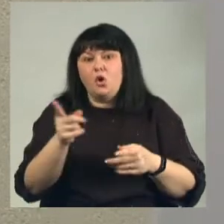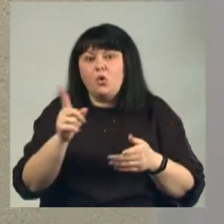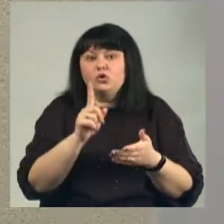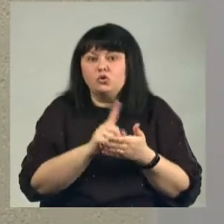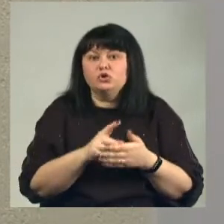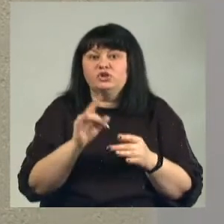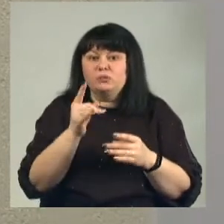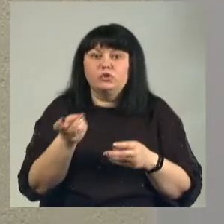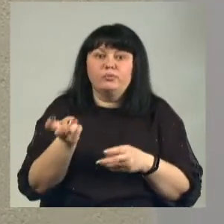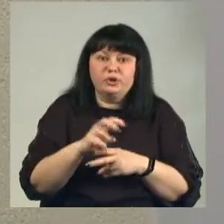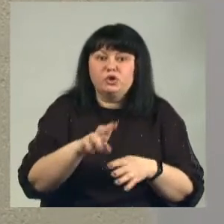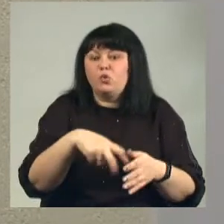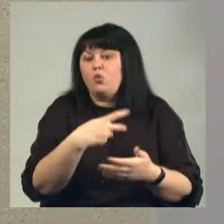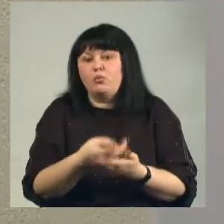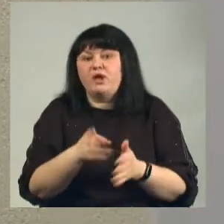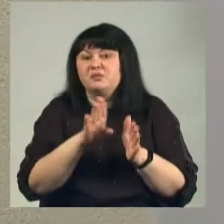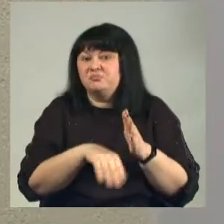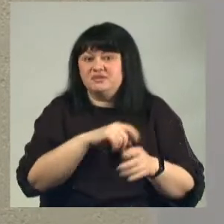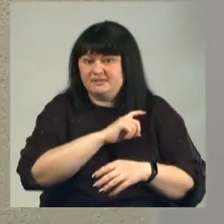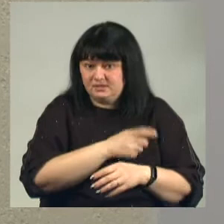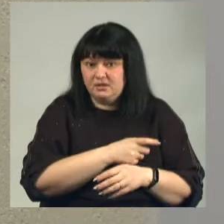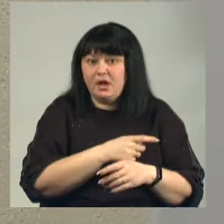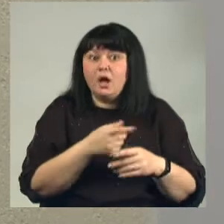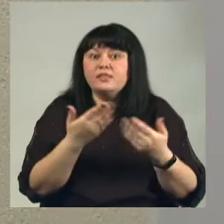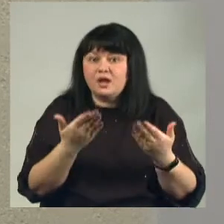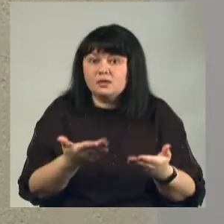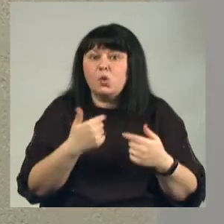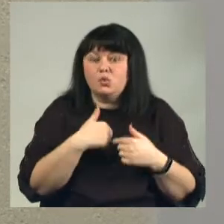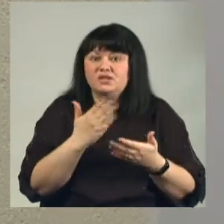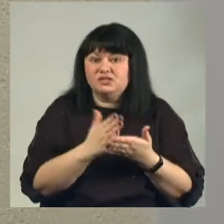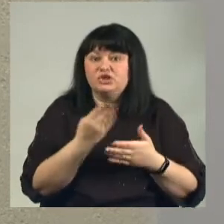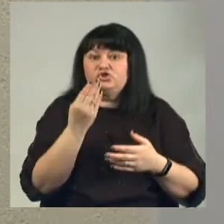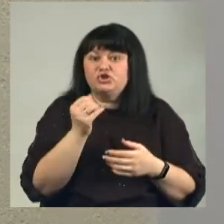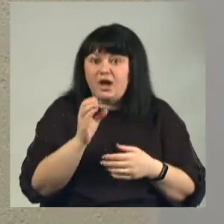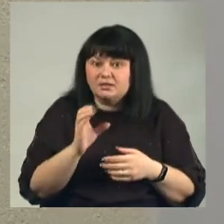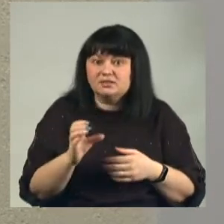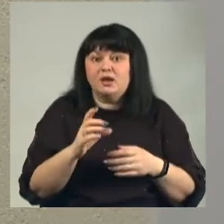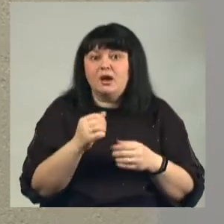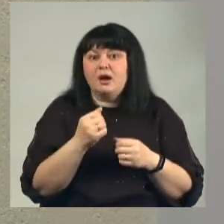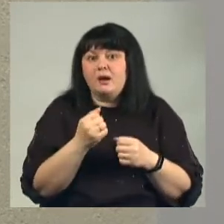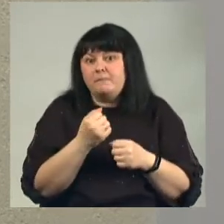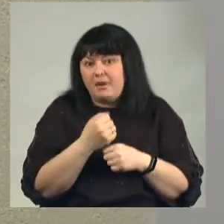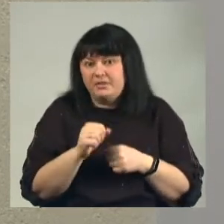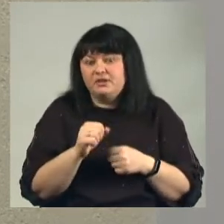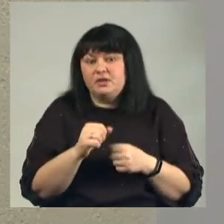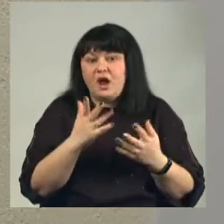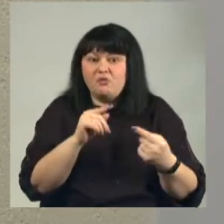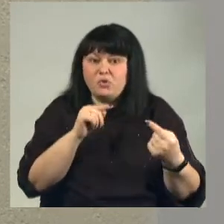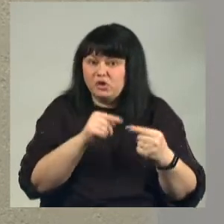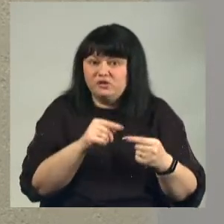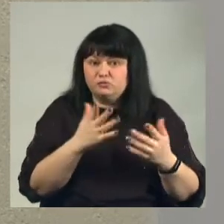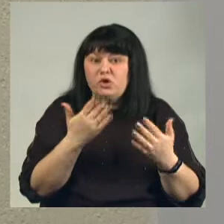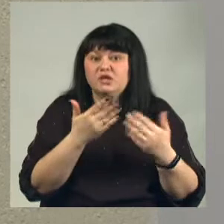прийти и упасть у порога без сил. Тогда у нас есть шанс какой-то победить. В противном случае, если у него есть